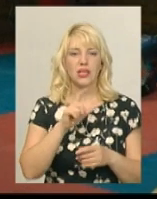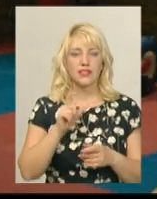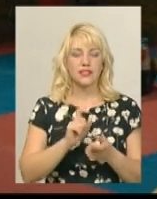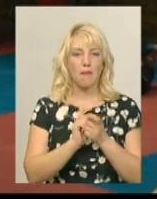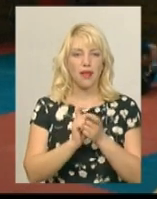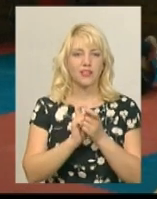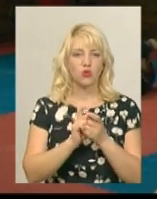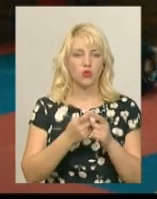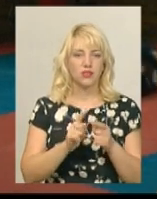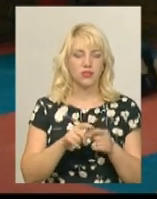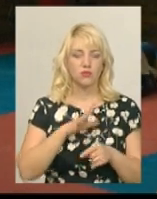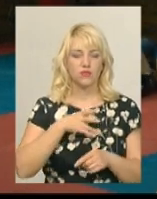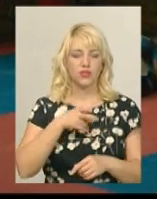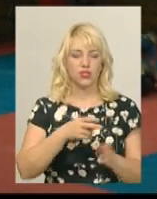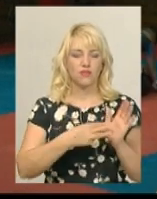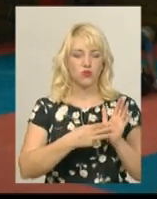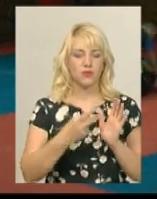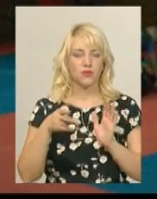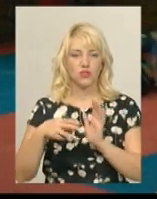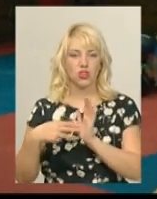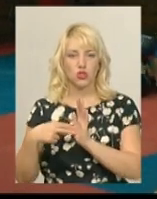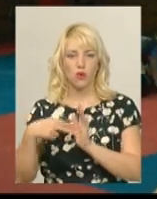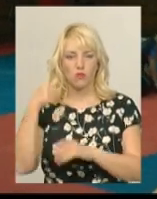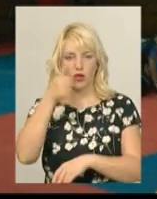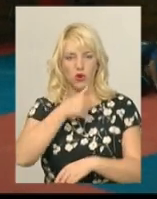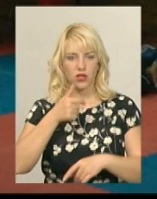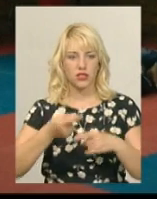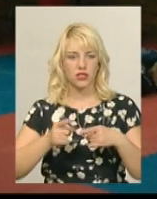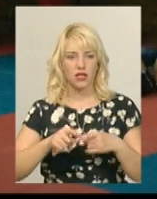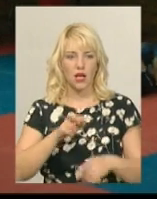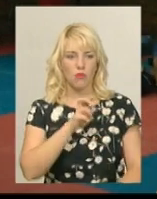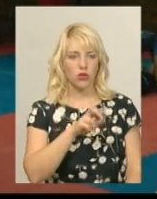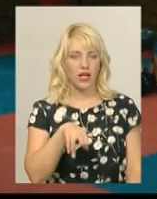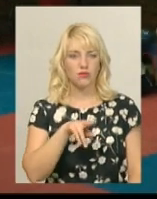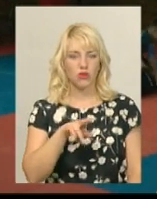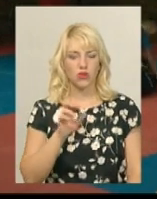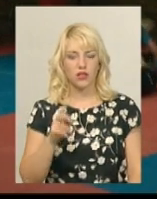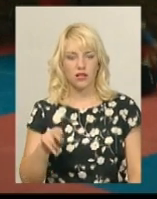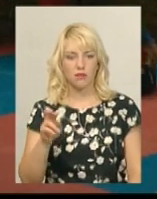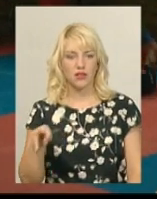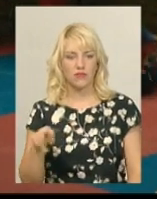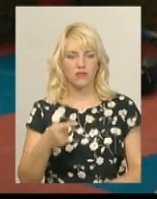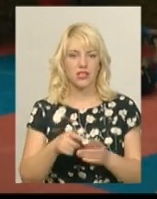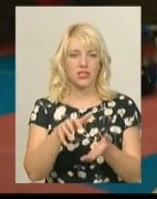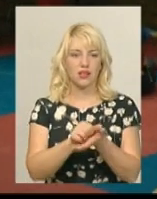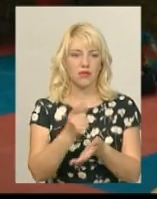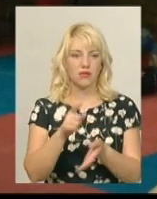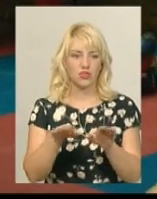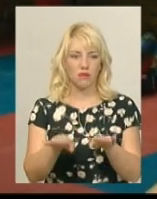Це були 2008-2007 роки. Це Лобода Дмитро і Тадля Матвеєю Вини взяли перші місця.